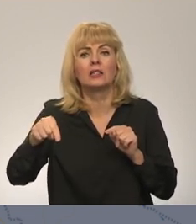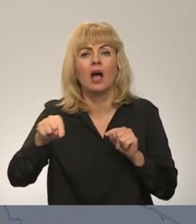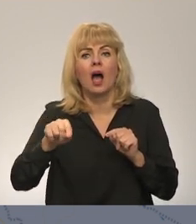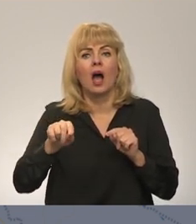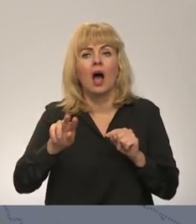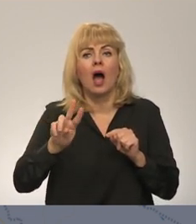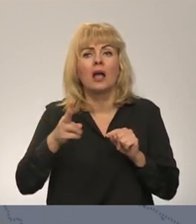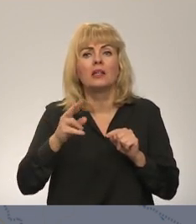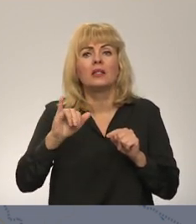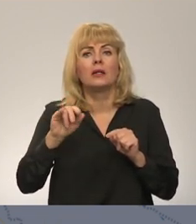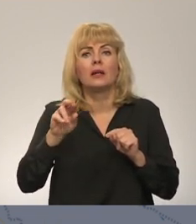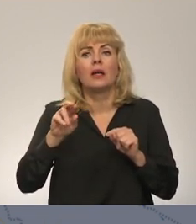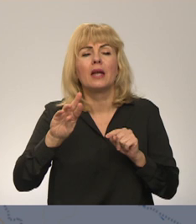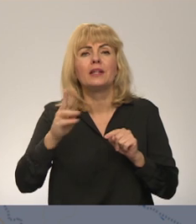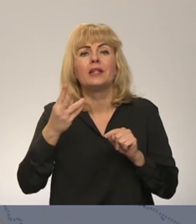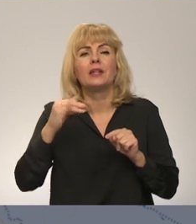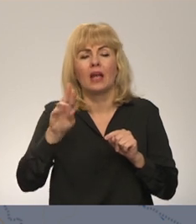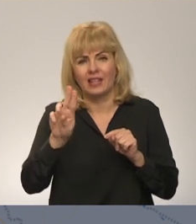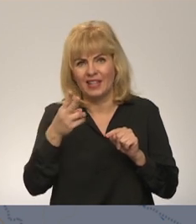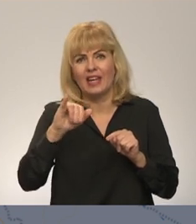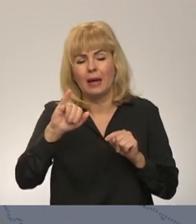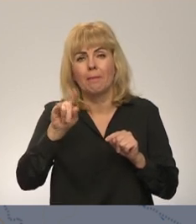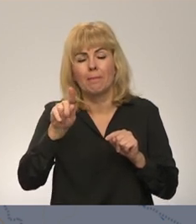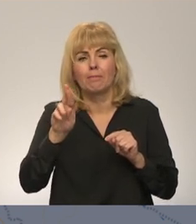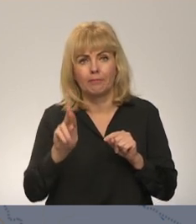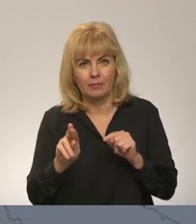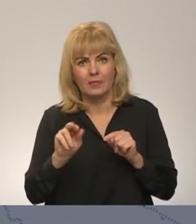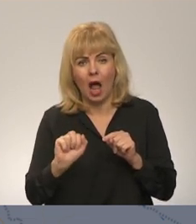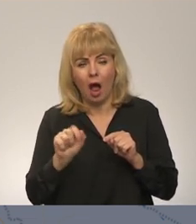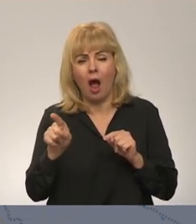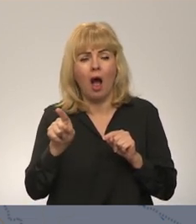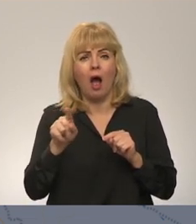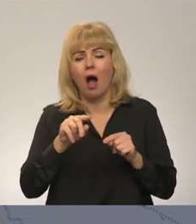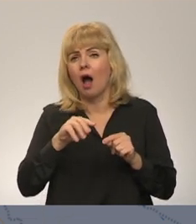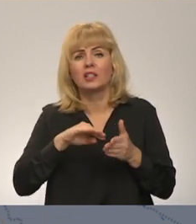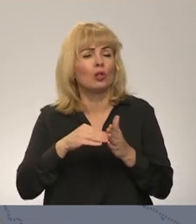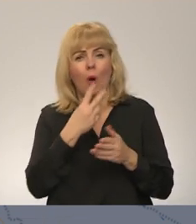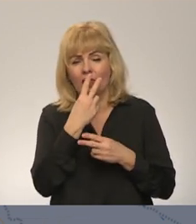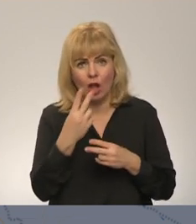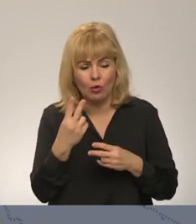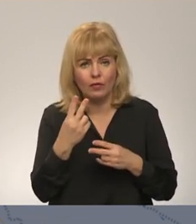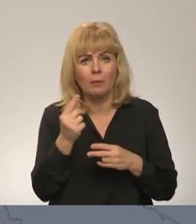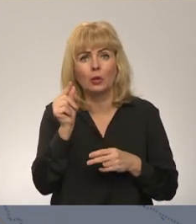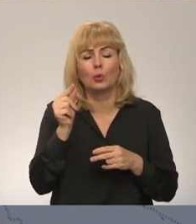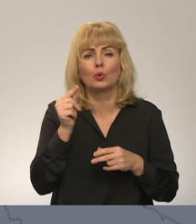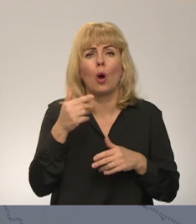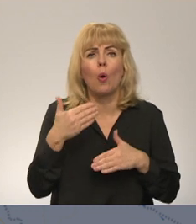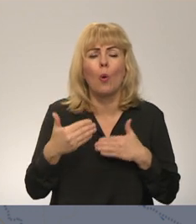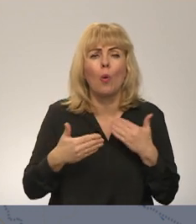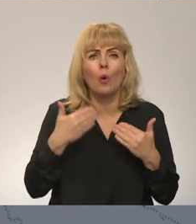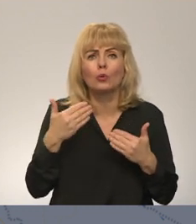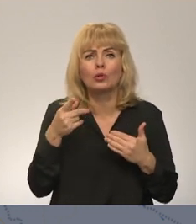viltāras aktivitātes nevarēja novērot. Vismierīgi vienīgais, šķiet bija tiešām tāda, var teikt, pastatrunāta došina auto